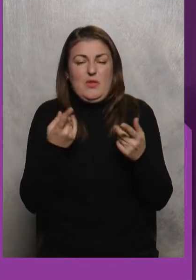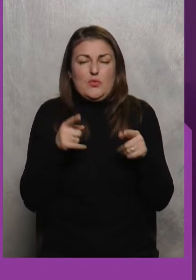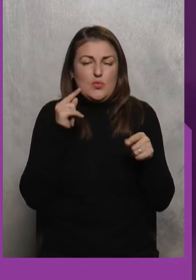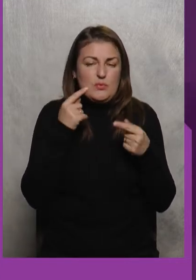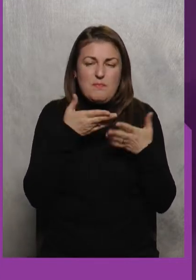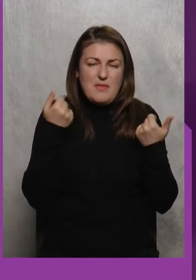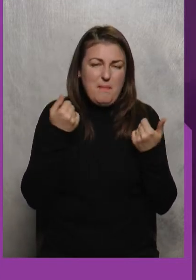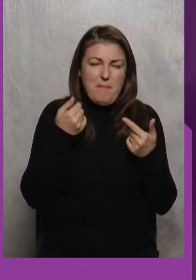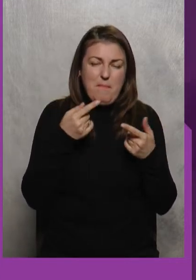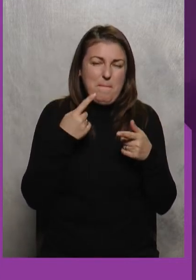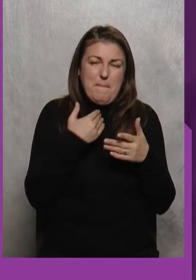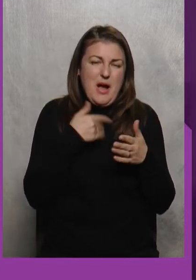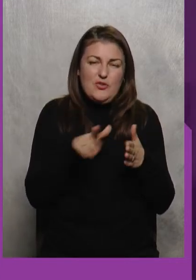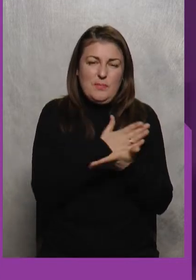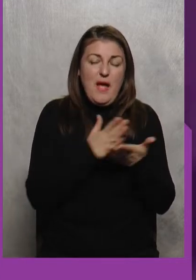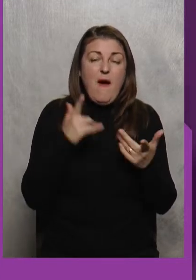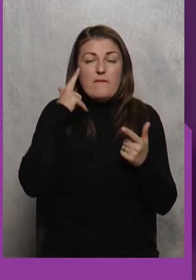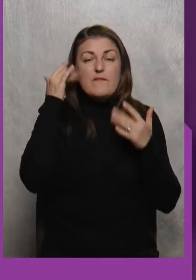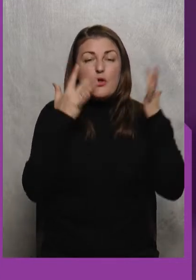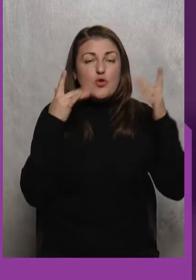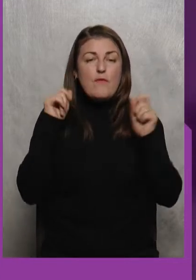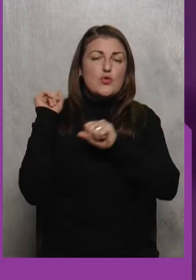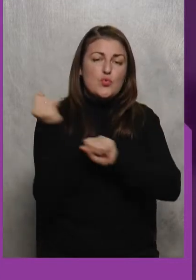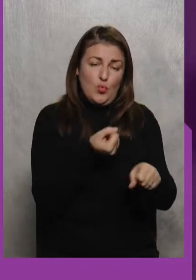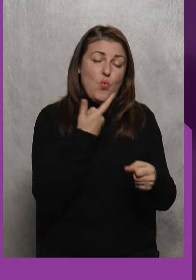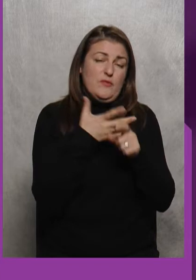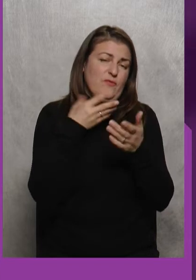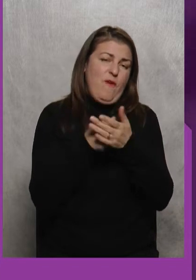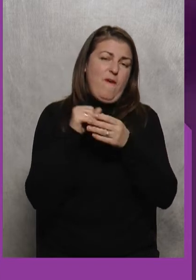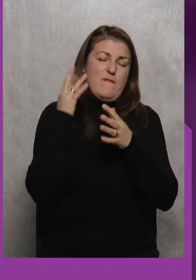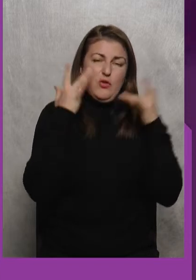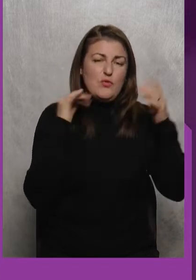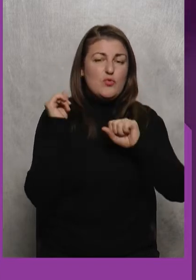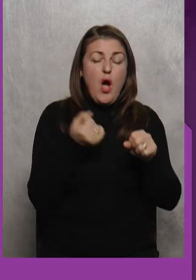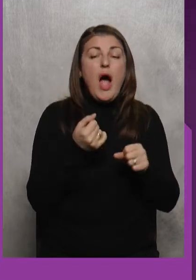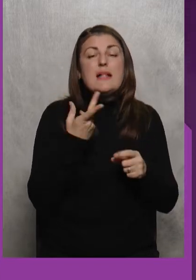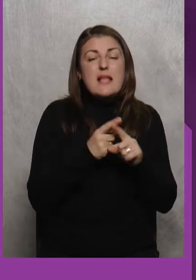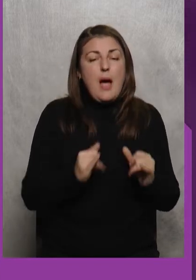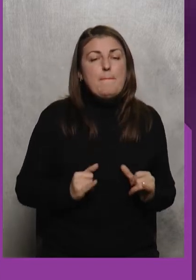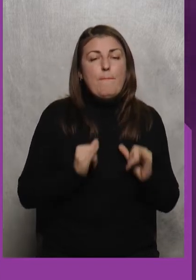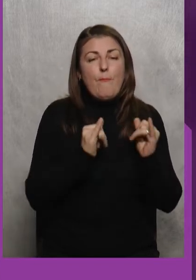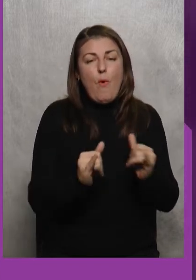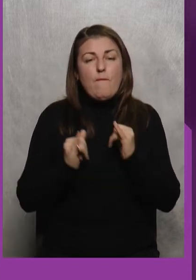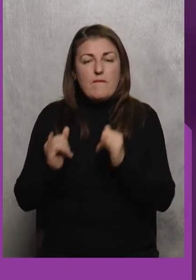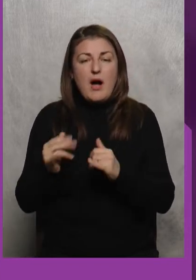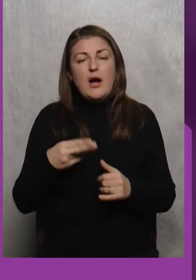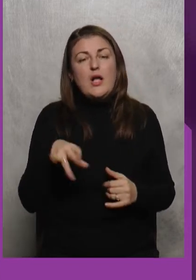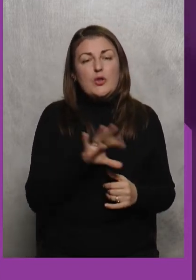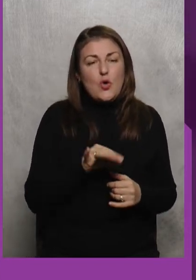Немає Там філософія дзюдо Є філософія дзюдо Ні, ну от філософ Це повага до